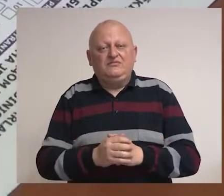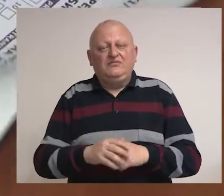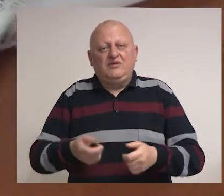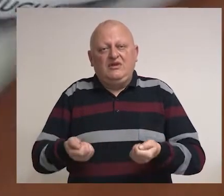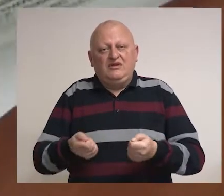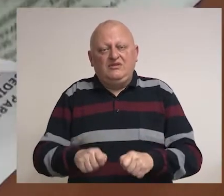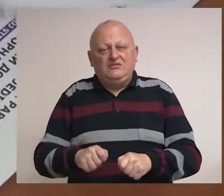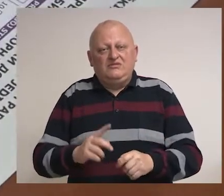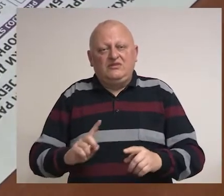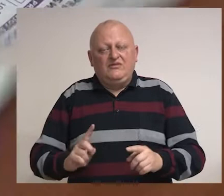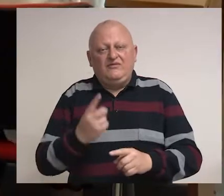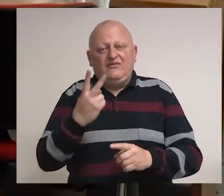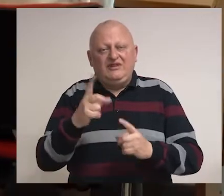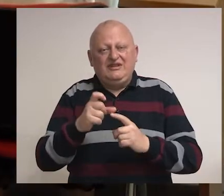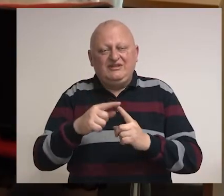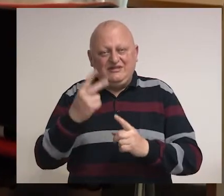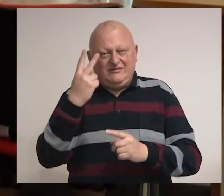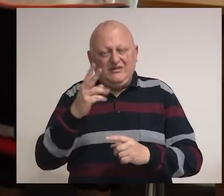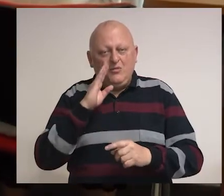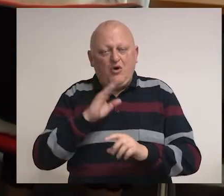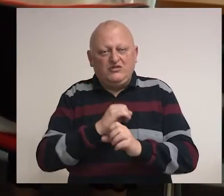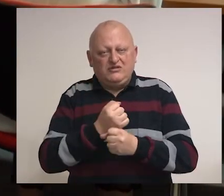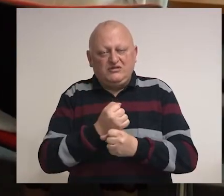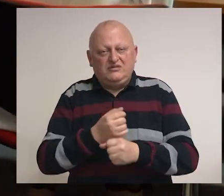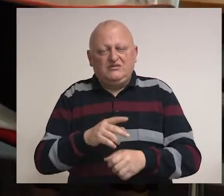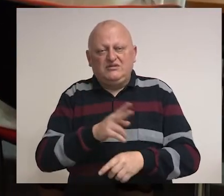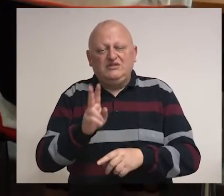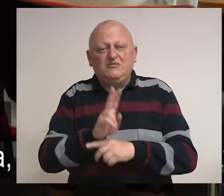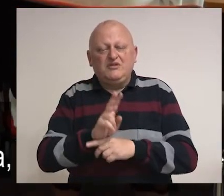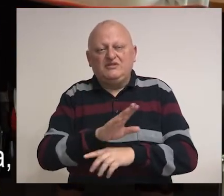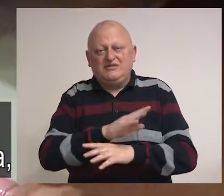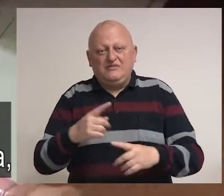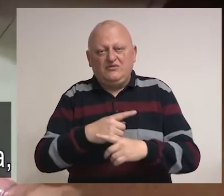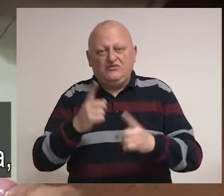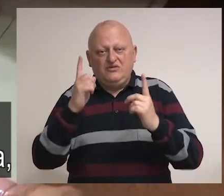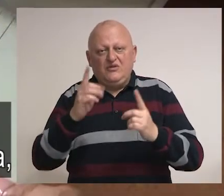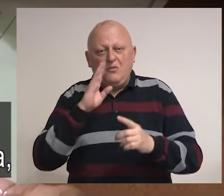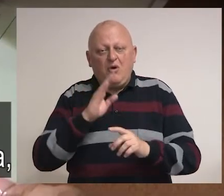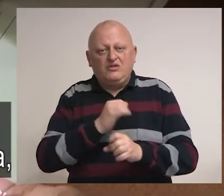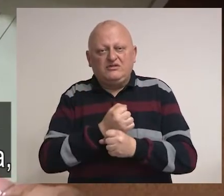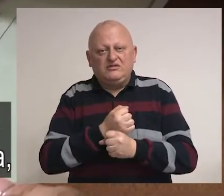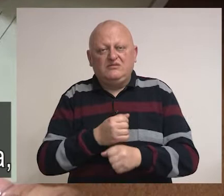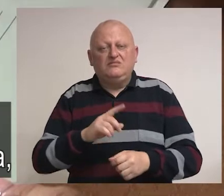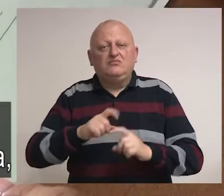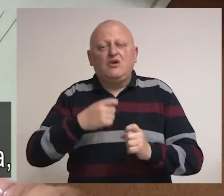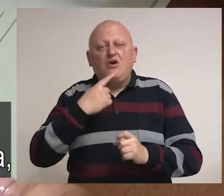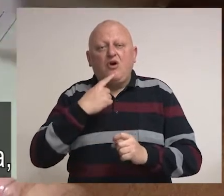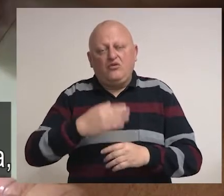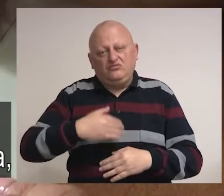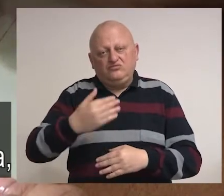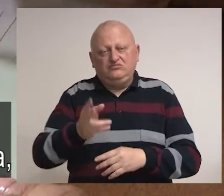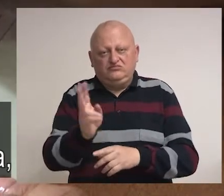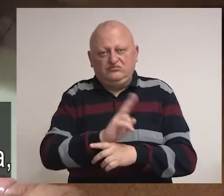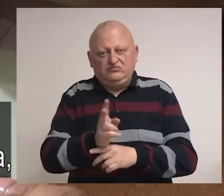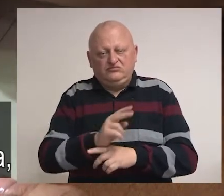Zaključkom Visokog sudskog i tužilačkog vijeća BiH skreće se pažnja svim tužilaštvima u BiH da se predmeti koji se odnose na